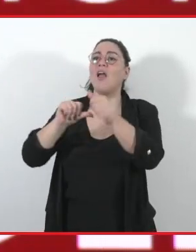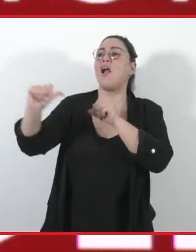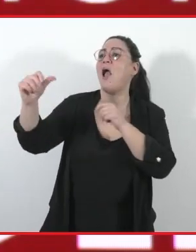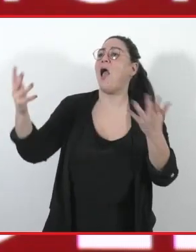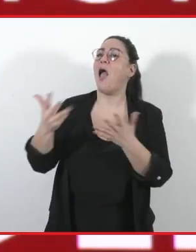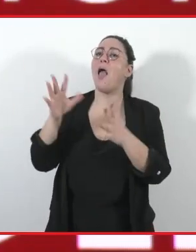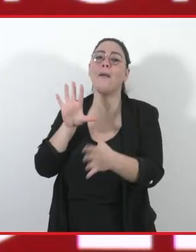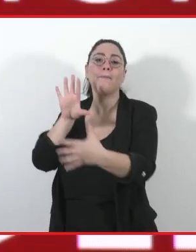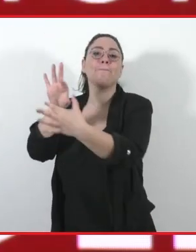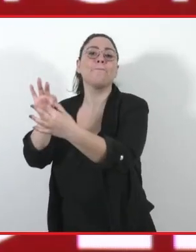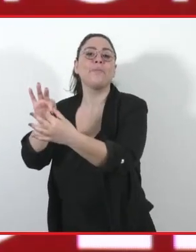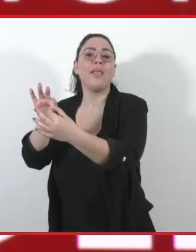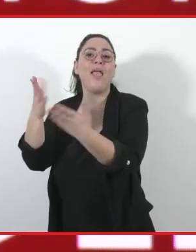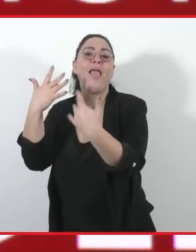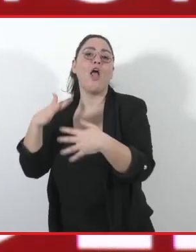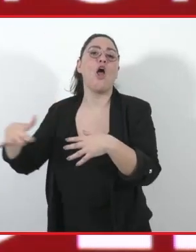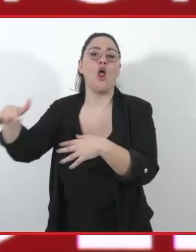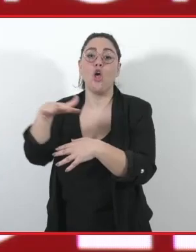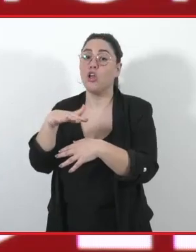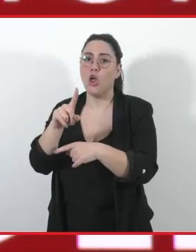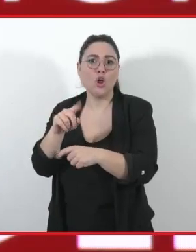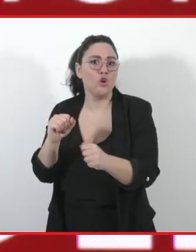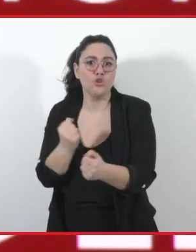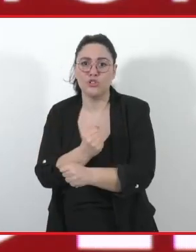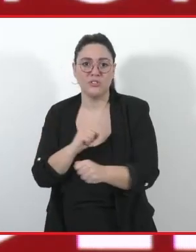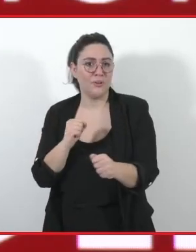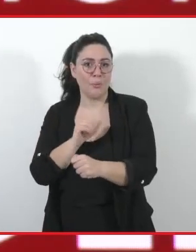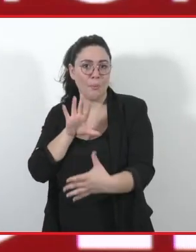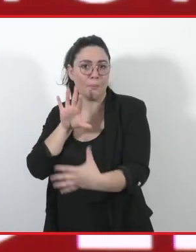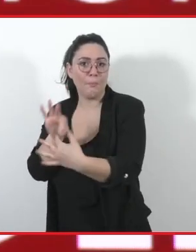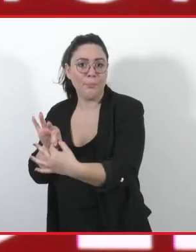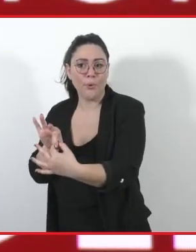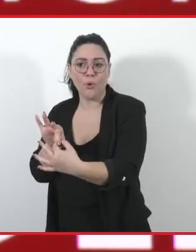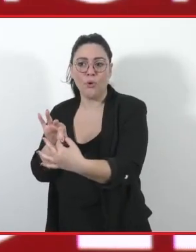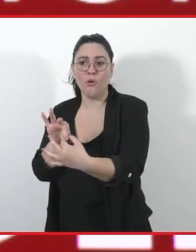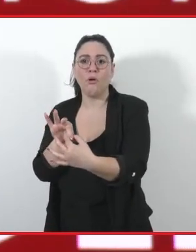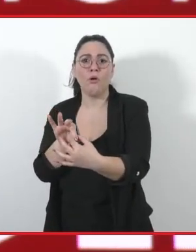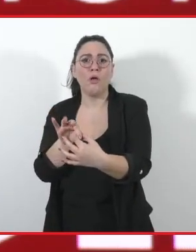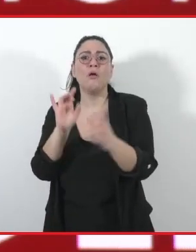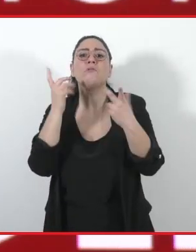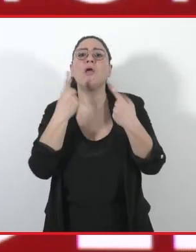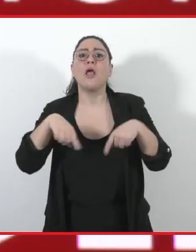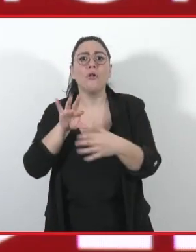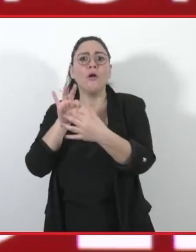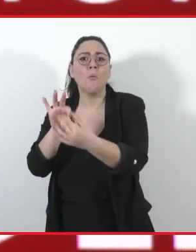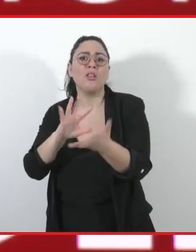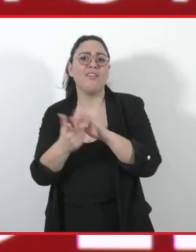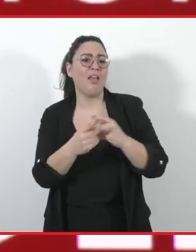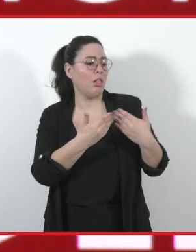ecologista, la quale dovremmo, secondo qualcuno, buttare a mare tutto quello che abbiamo costruito in